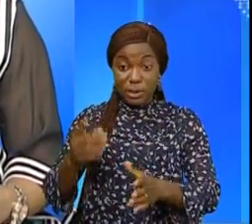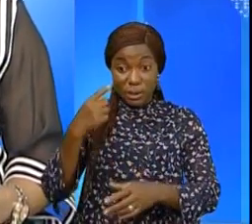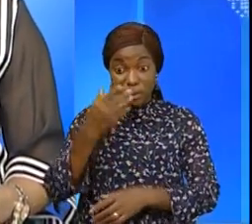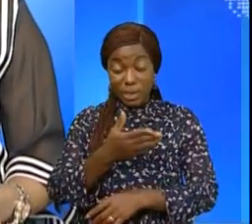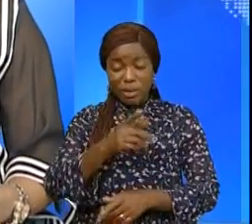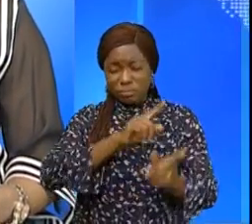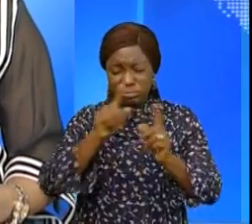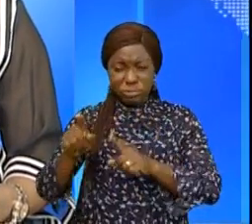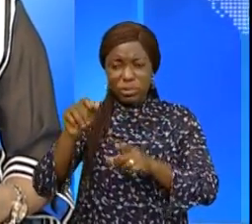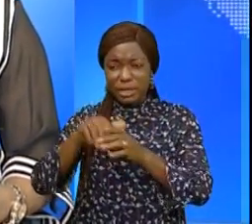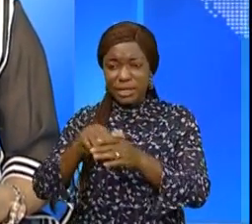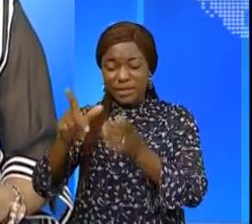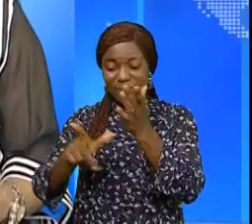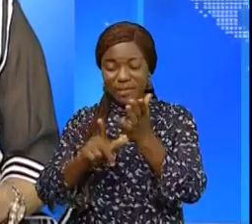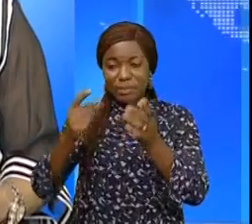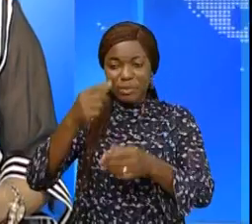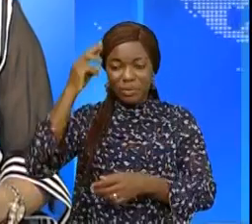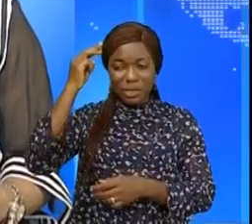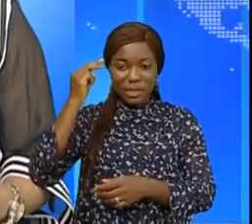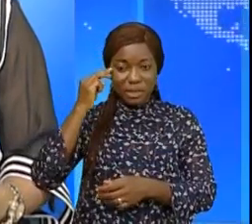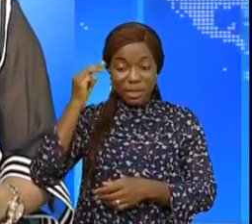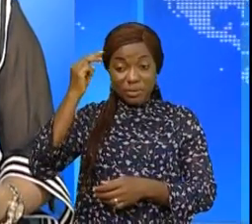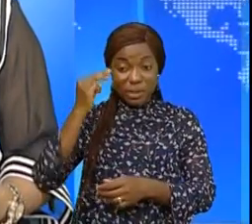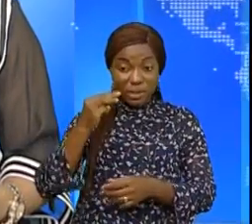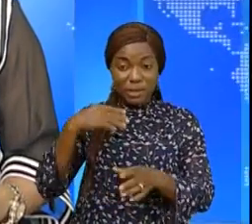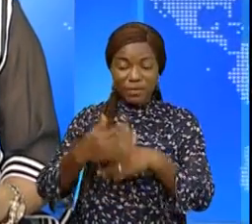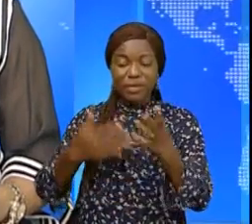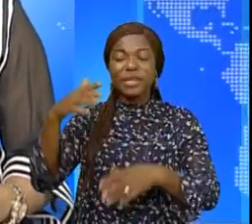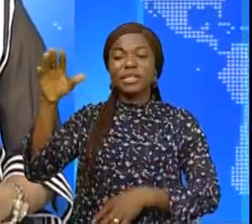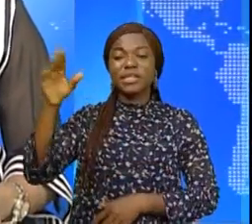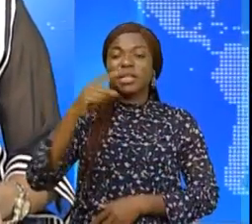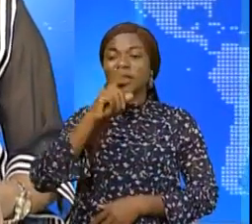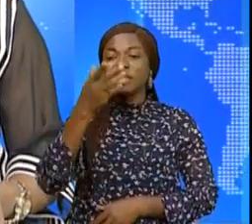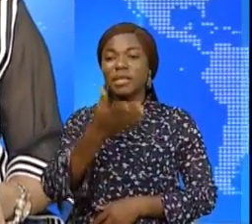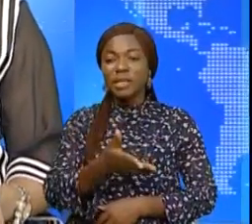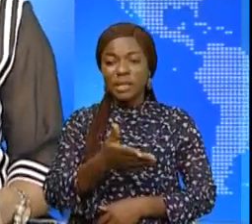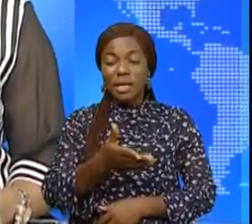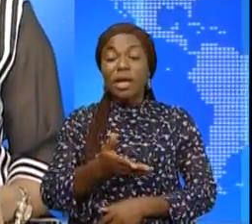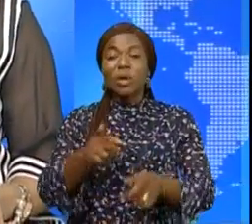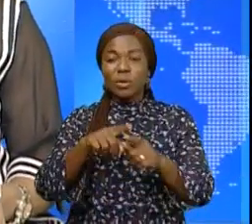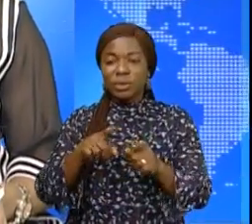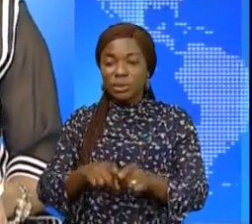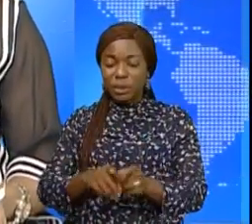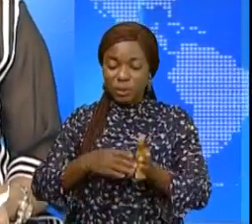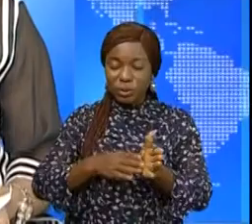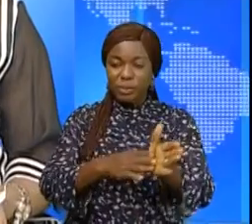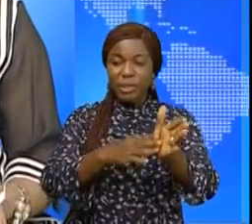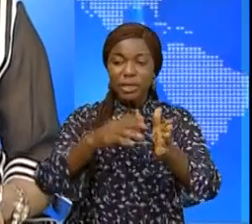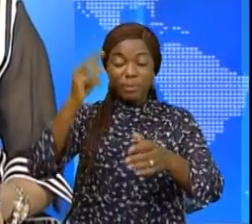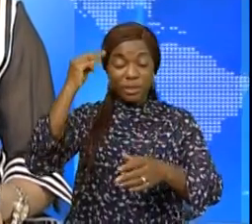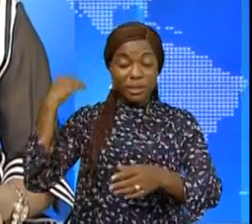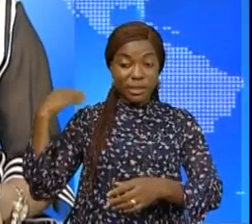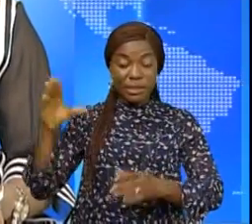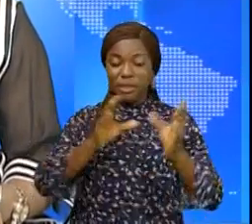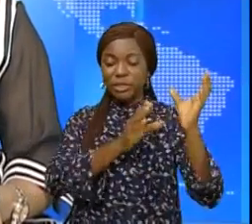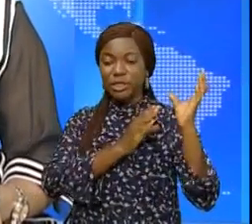Kampala par le vice-premier ministre ministre des Affaires étrangères Christophe Lutundula accompagné du ministre d'Etat